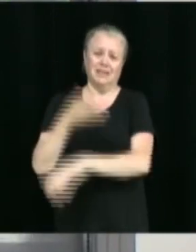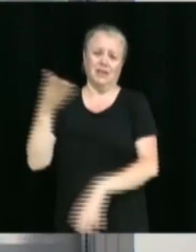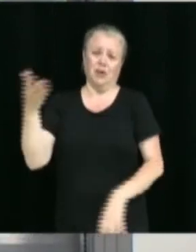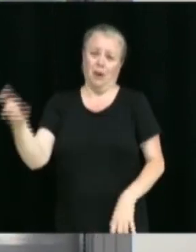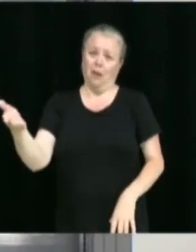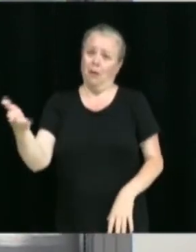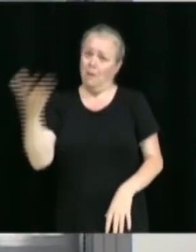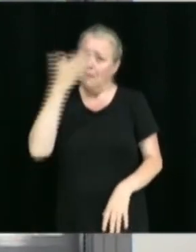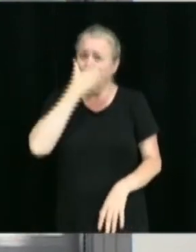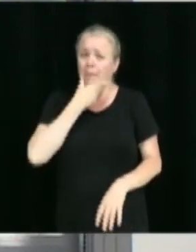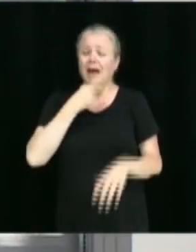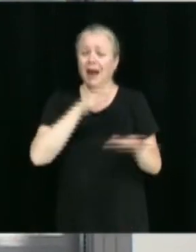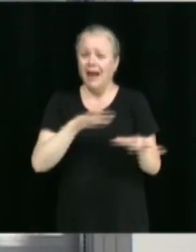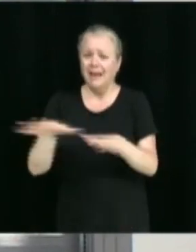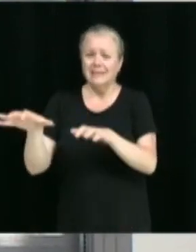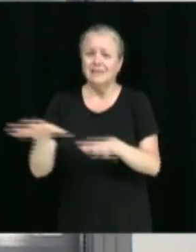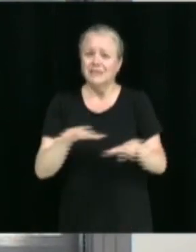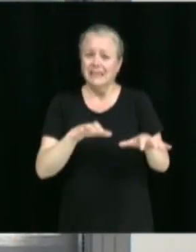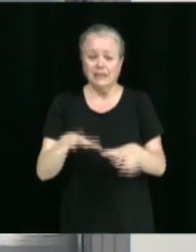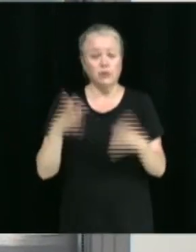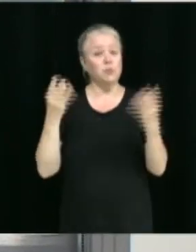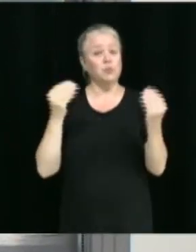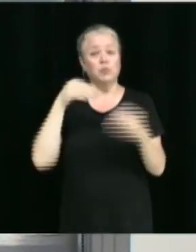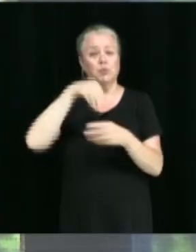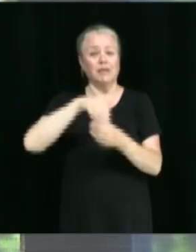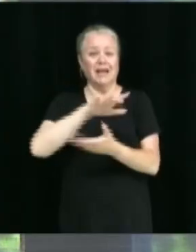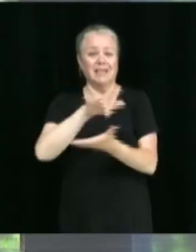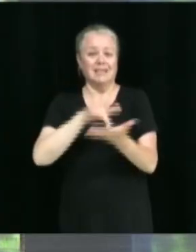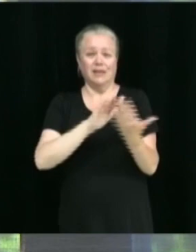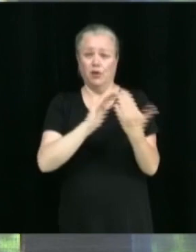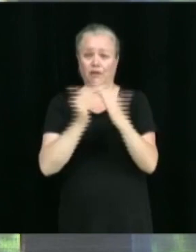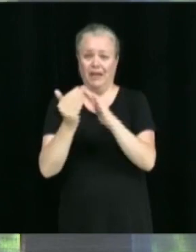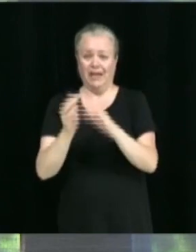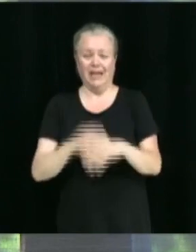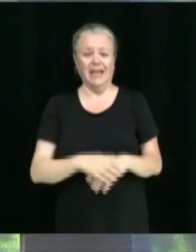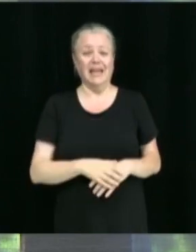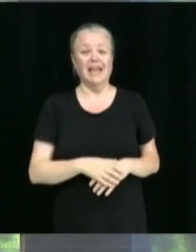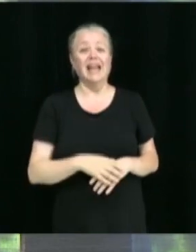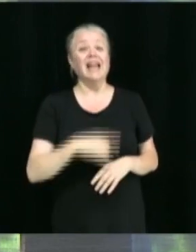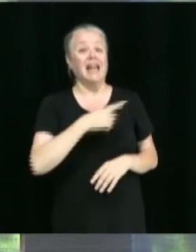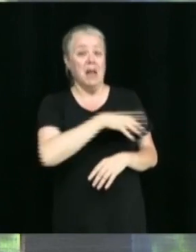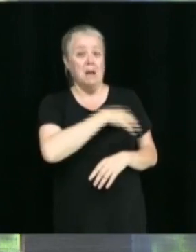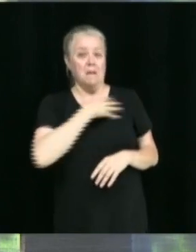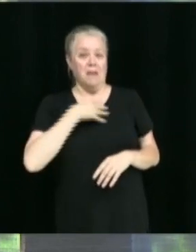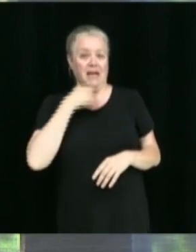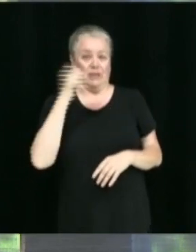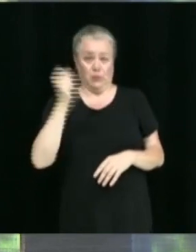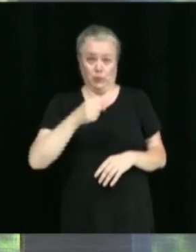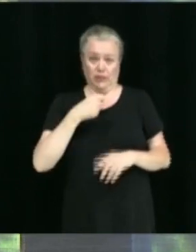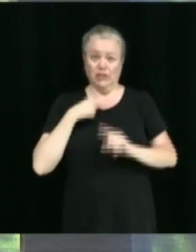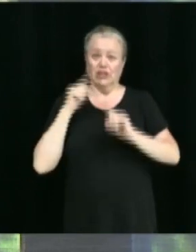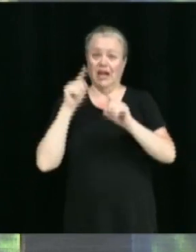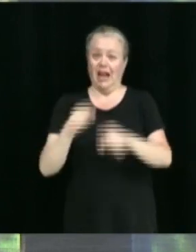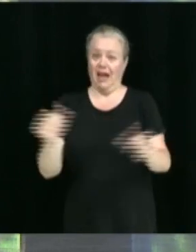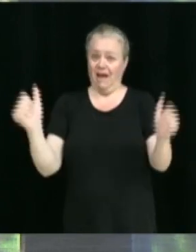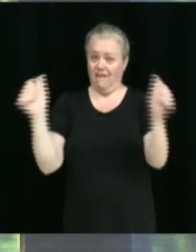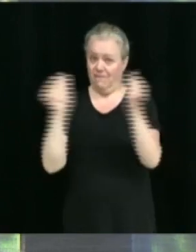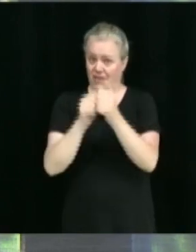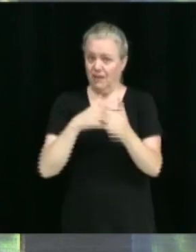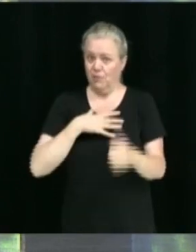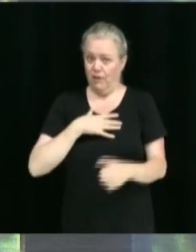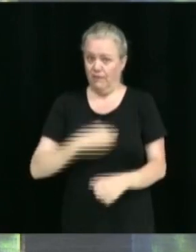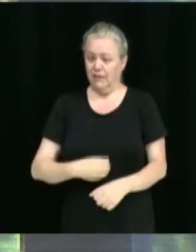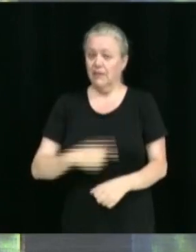ville pour cette belle activité qui se tient dans le centre-ville. Assurément. Je suis allé avec mes fils et l'un d'entre eux a pêché sa première